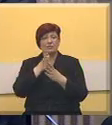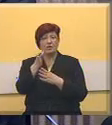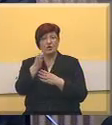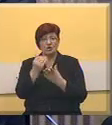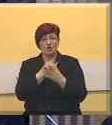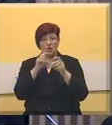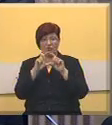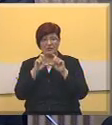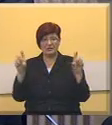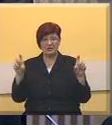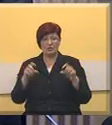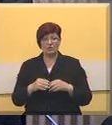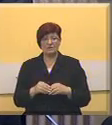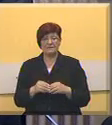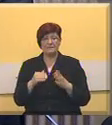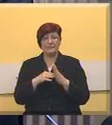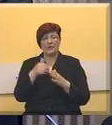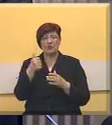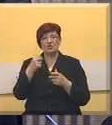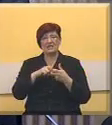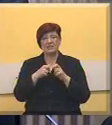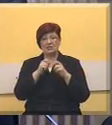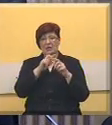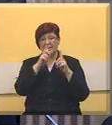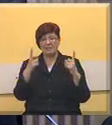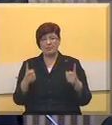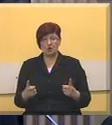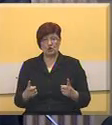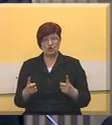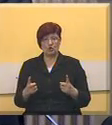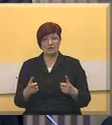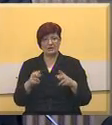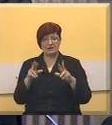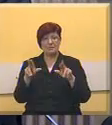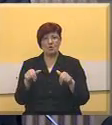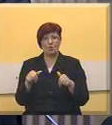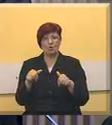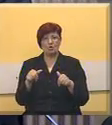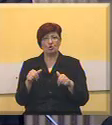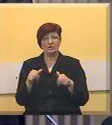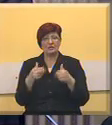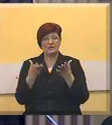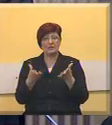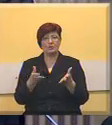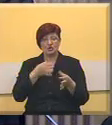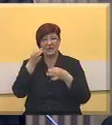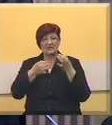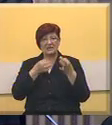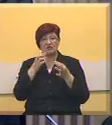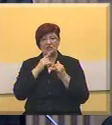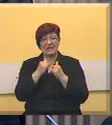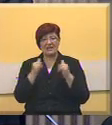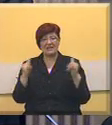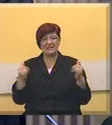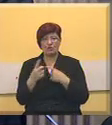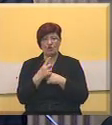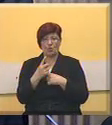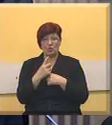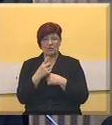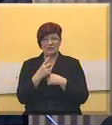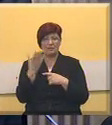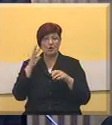Još jedan problem je nepostojanje efikasnih mogućnosti za pruženje istraživačkih i razvojnih usluga